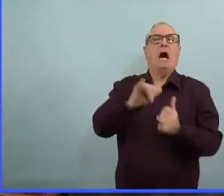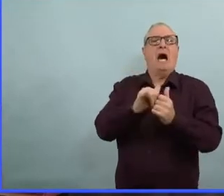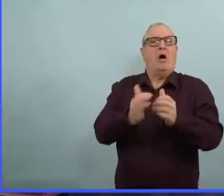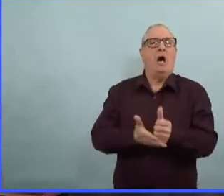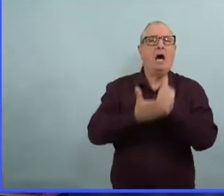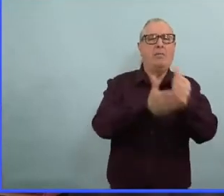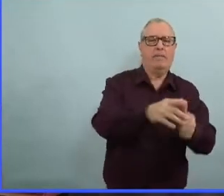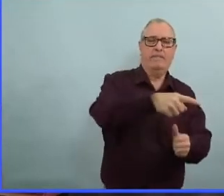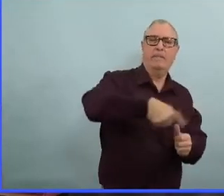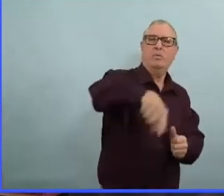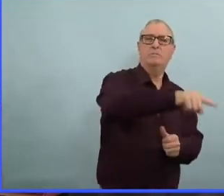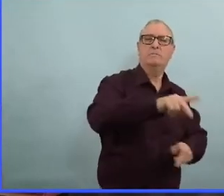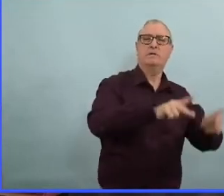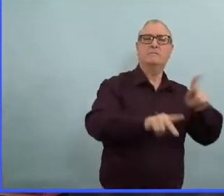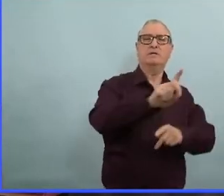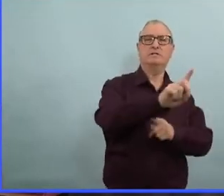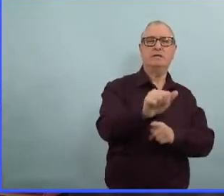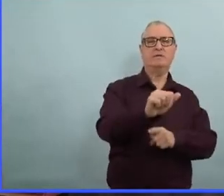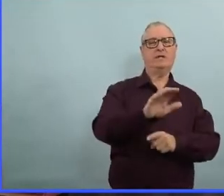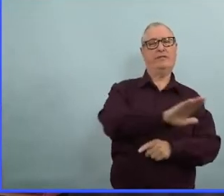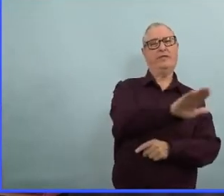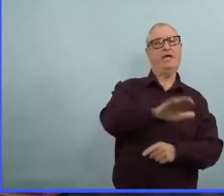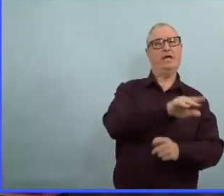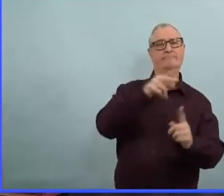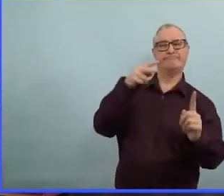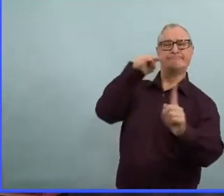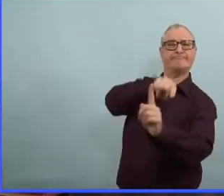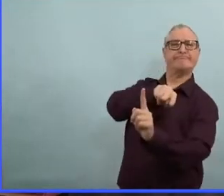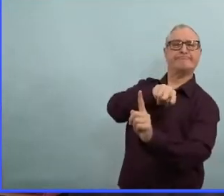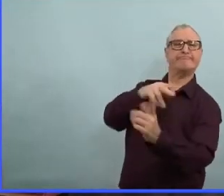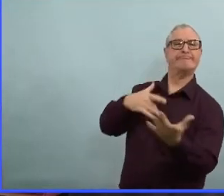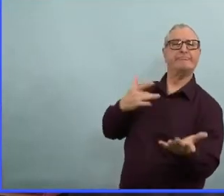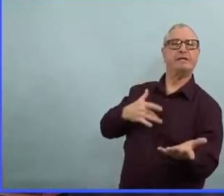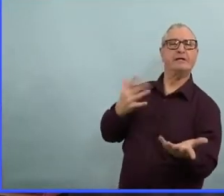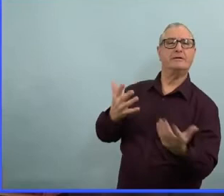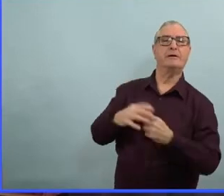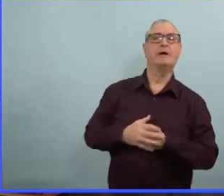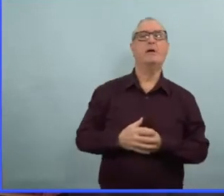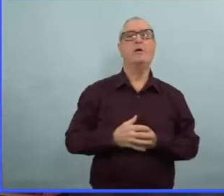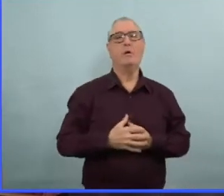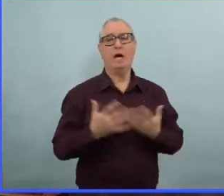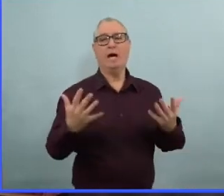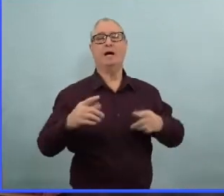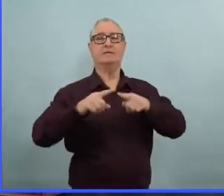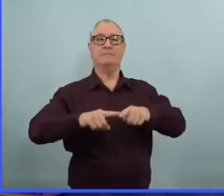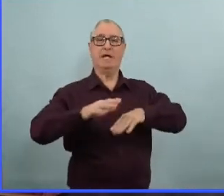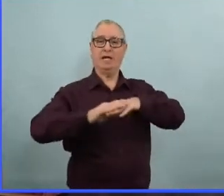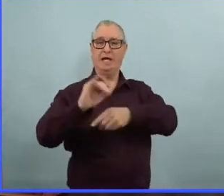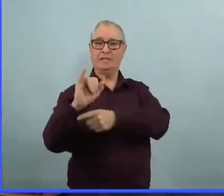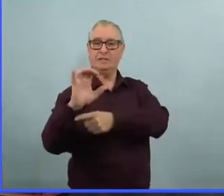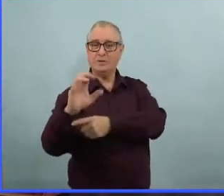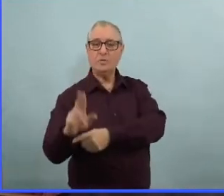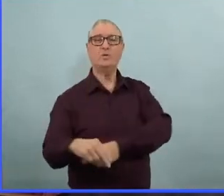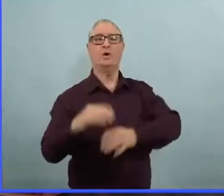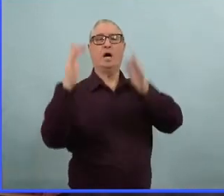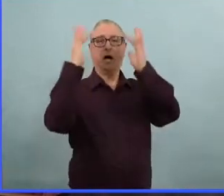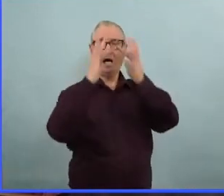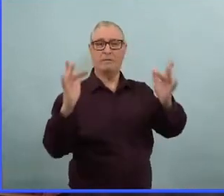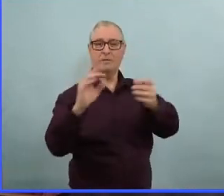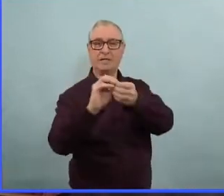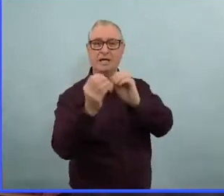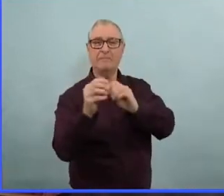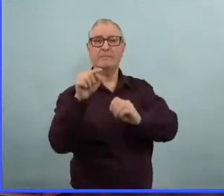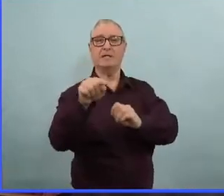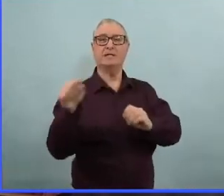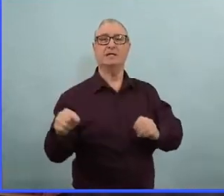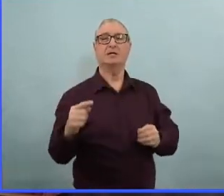Je vais demander à Brent de peut-être faire un commentaire. Lorsqu'on examine les admissions à l'hôpital, les admissions aux soins intensifs,